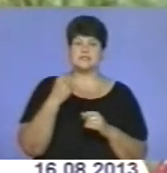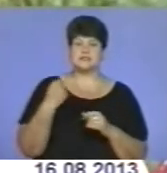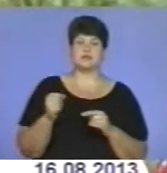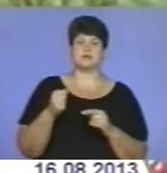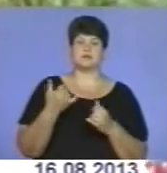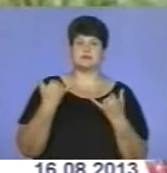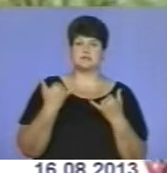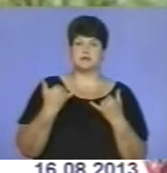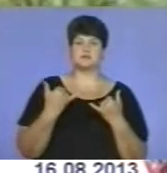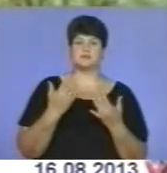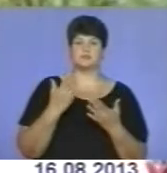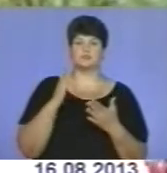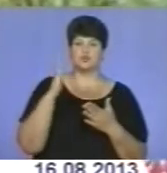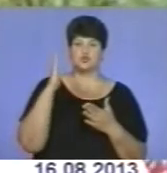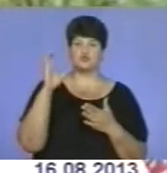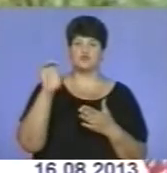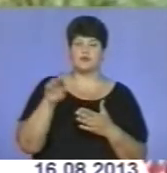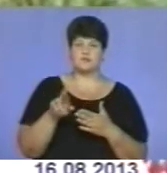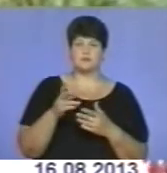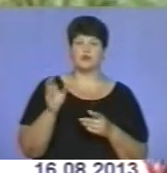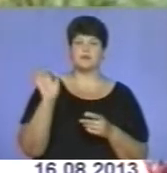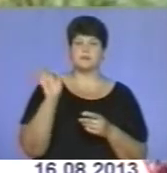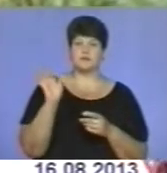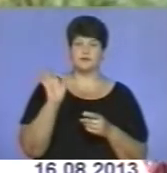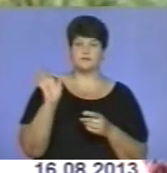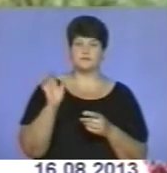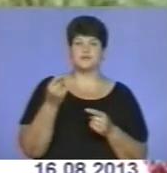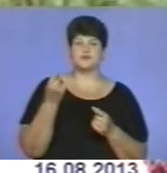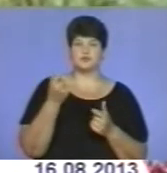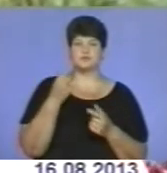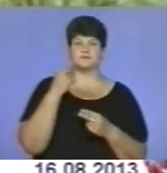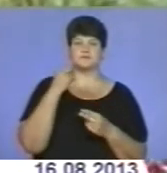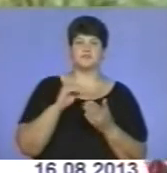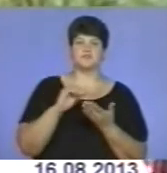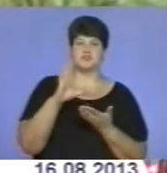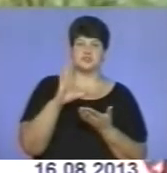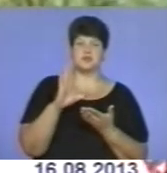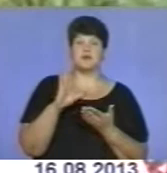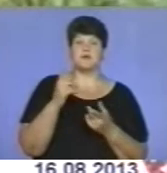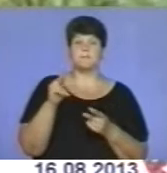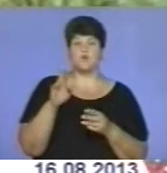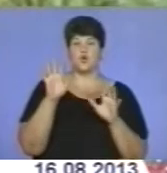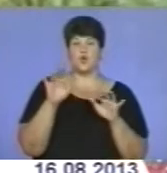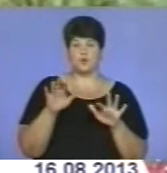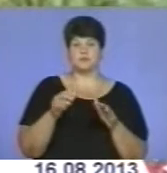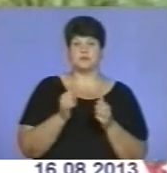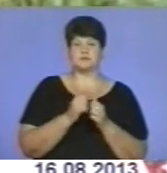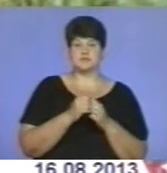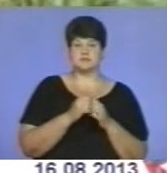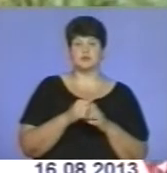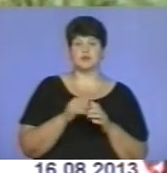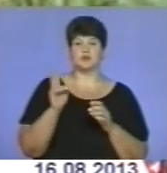за їхніми прогнозами прогнозувався по температурних показниках дещо вище за кліматичну норму. І по випадах близької до